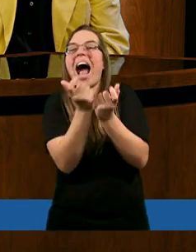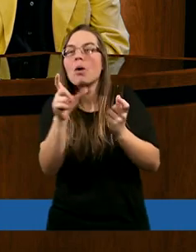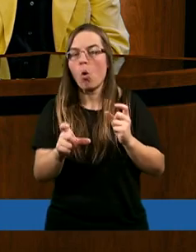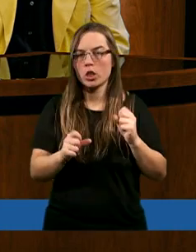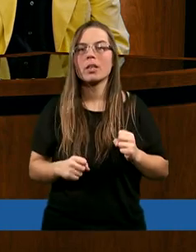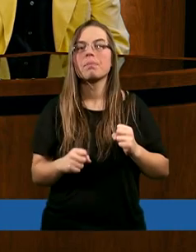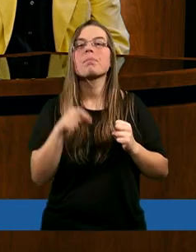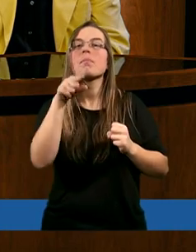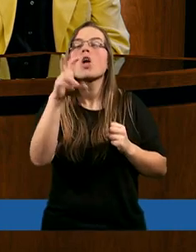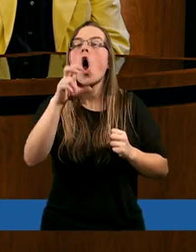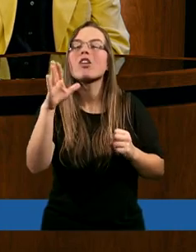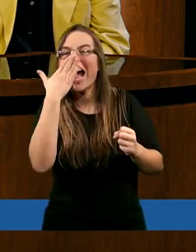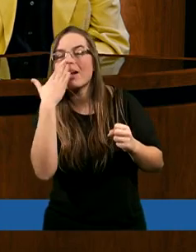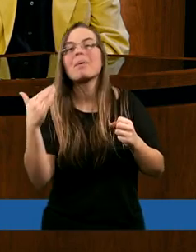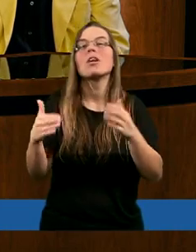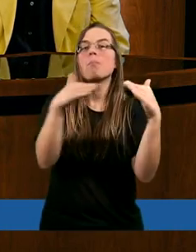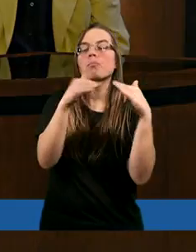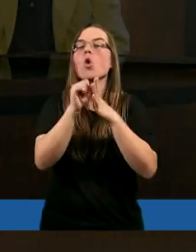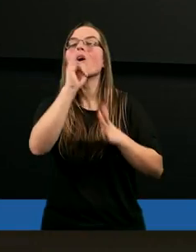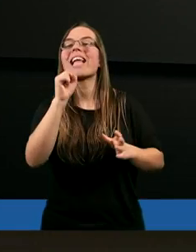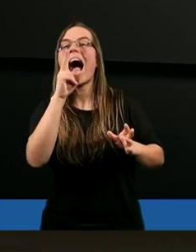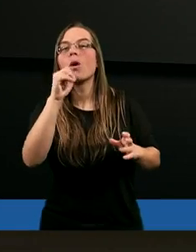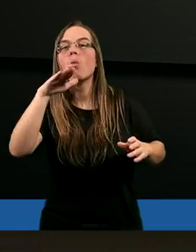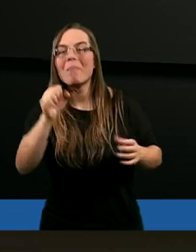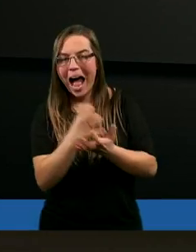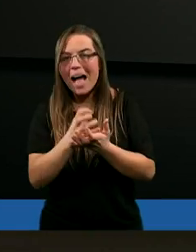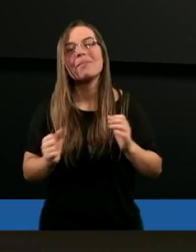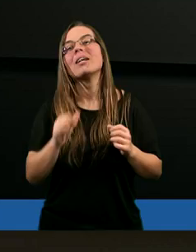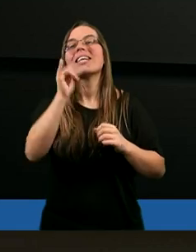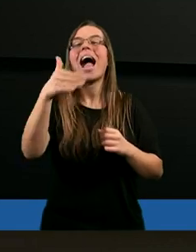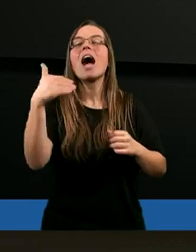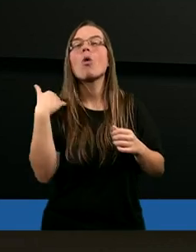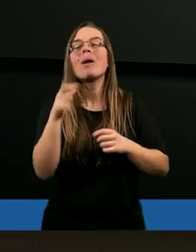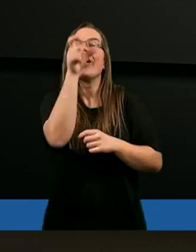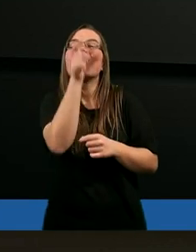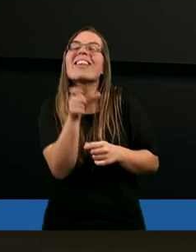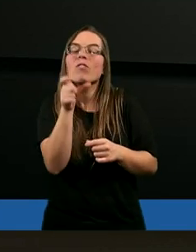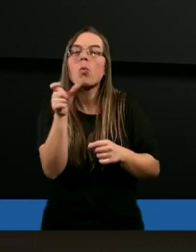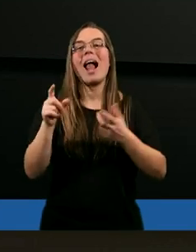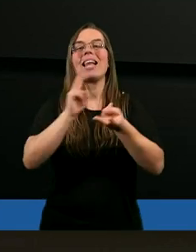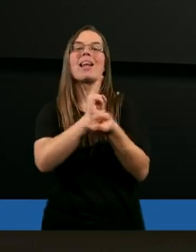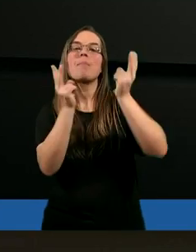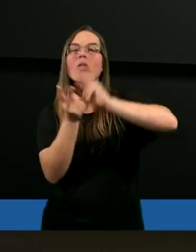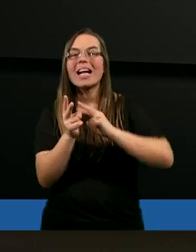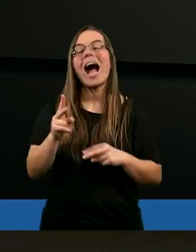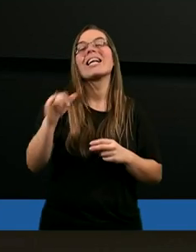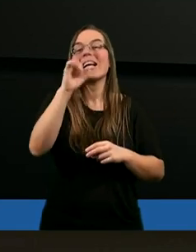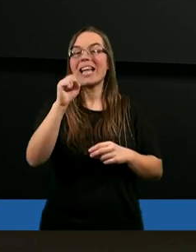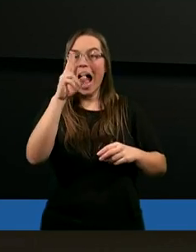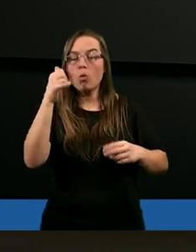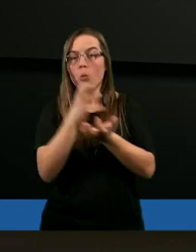chociażby do Jakuba. Jakie było to indywidualne spotkanie Jakuba